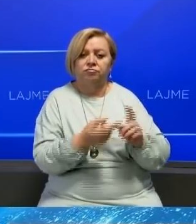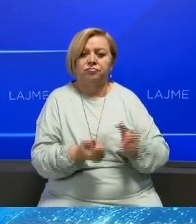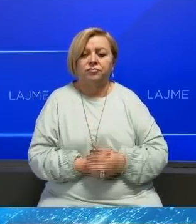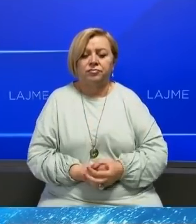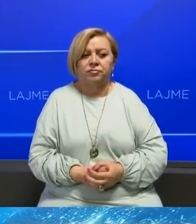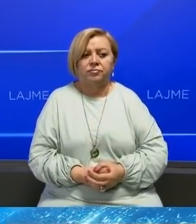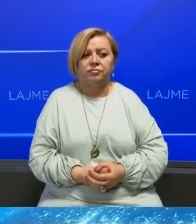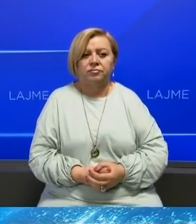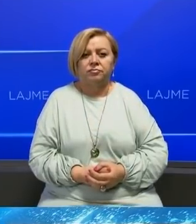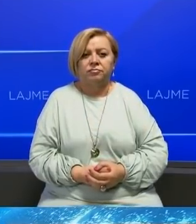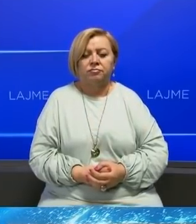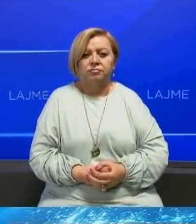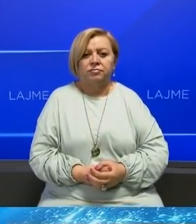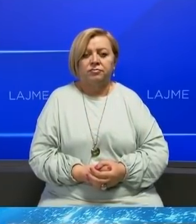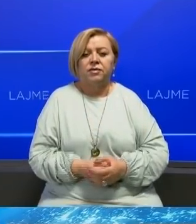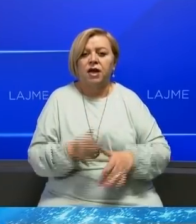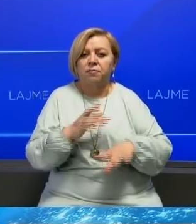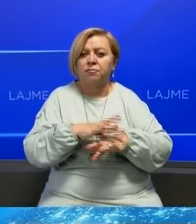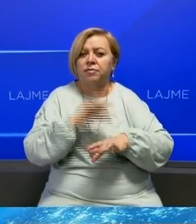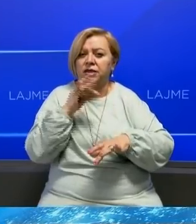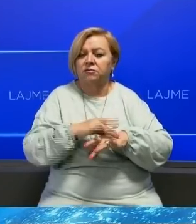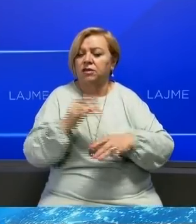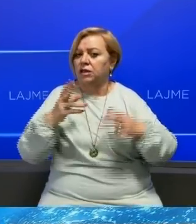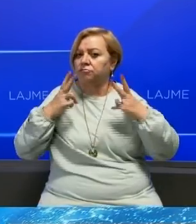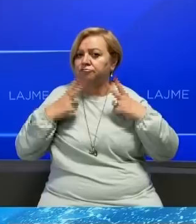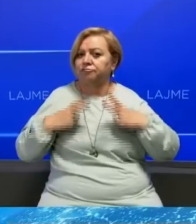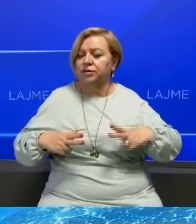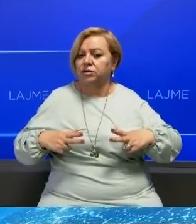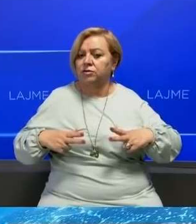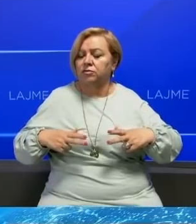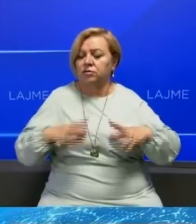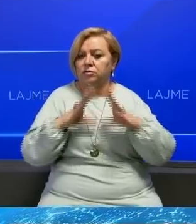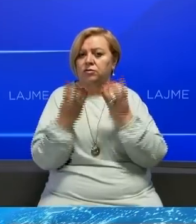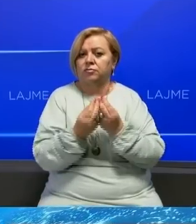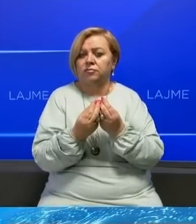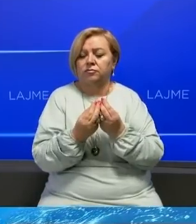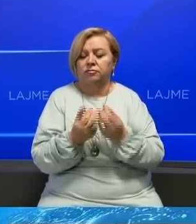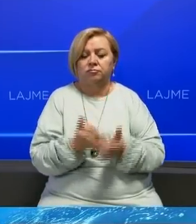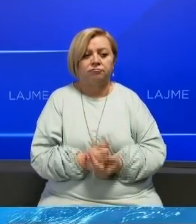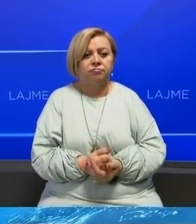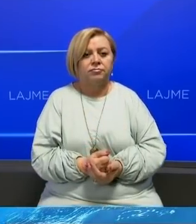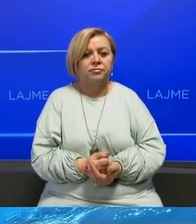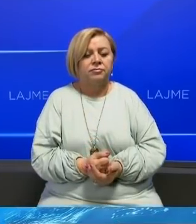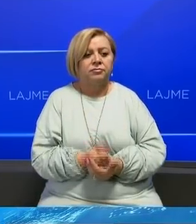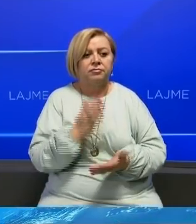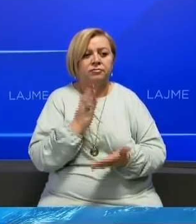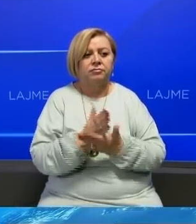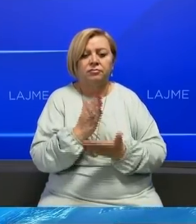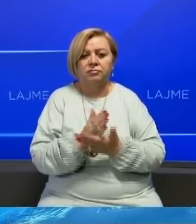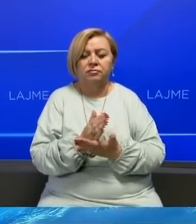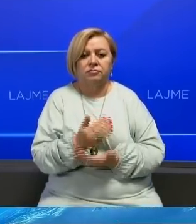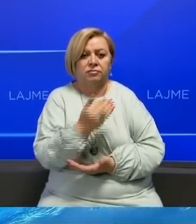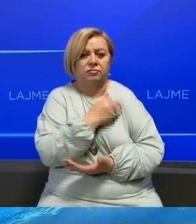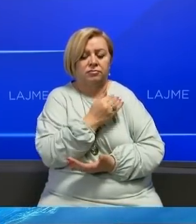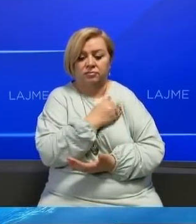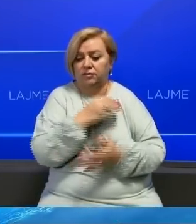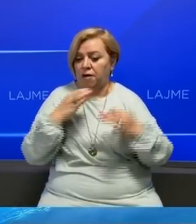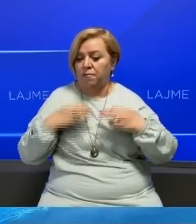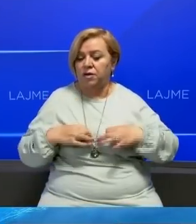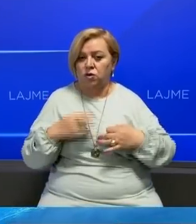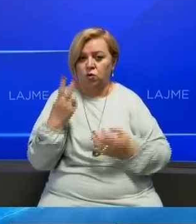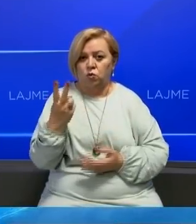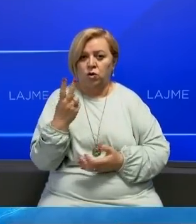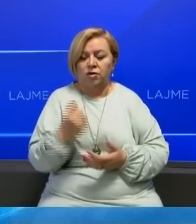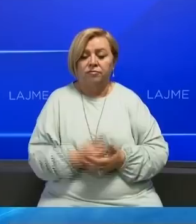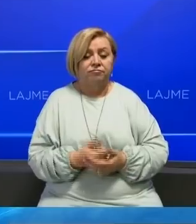për perspektive dhe pashit të shqëndrushme gjithandej. Me gjahatë, par lejëmërimi i dy presidentë, dhe se do